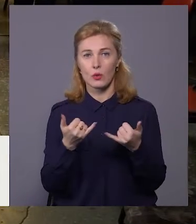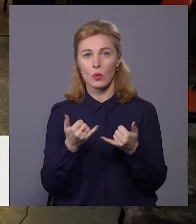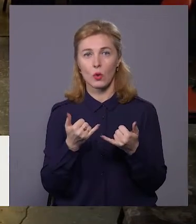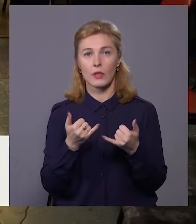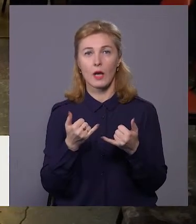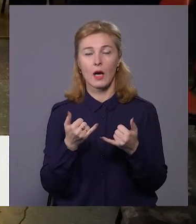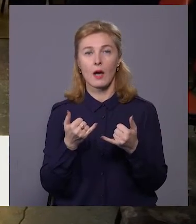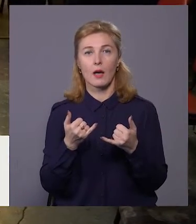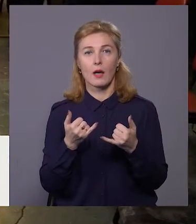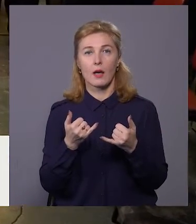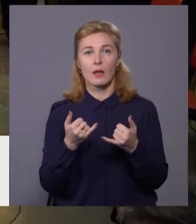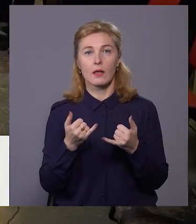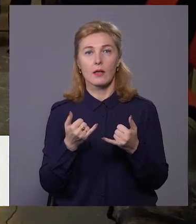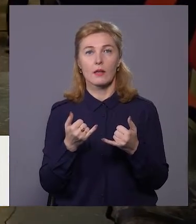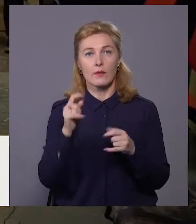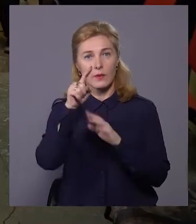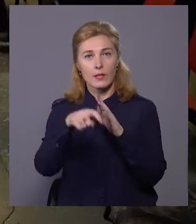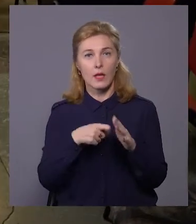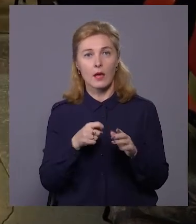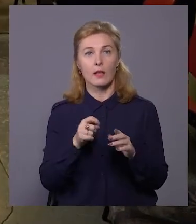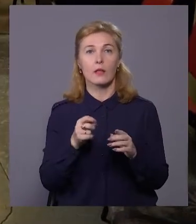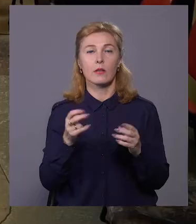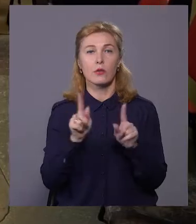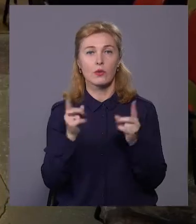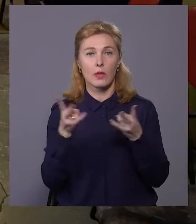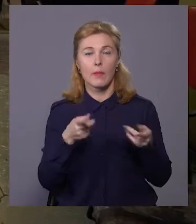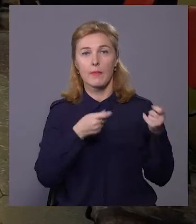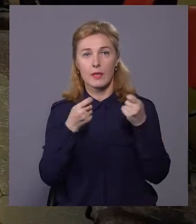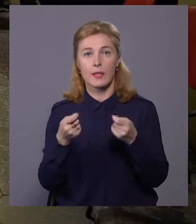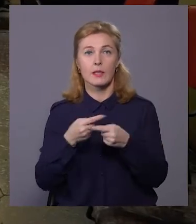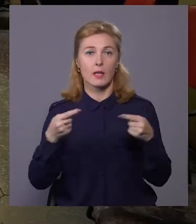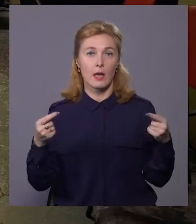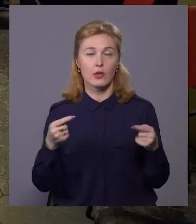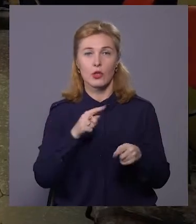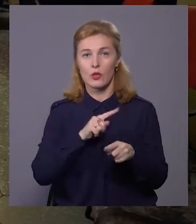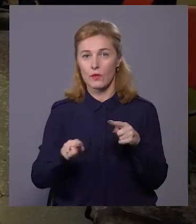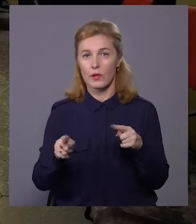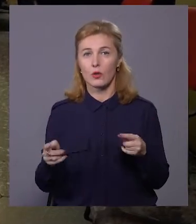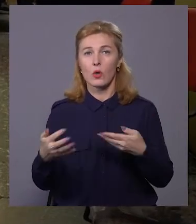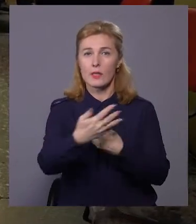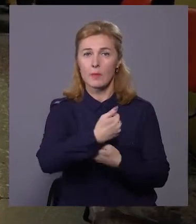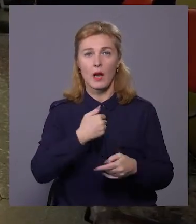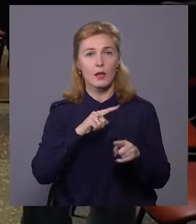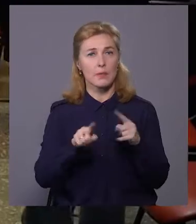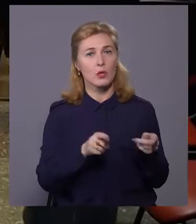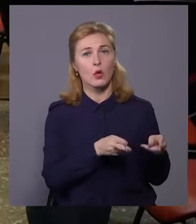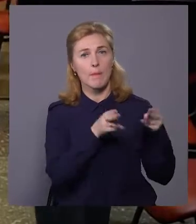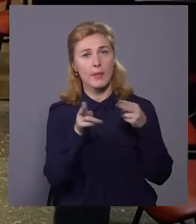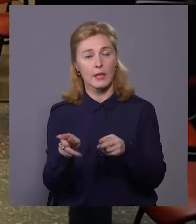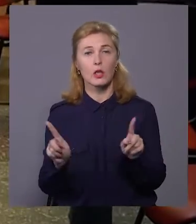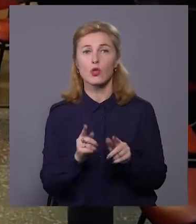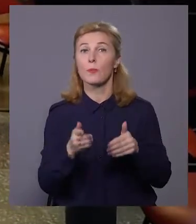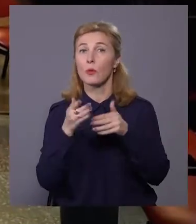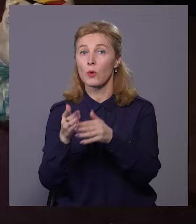полка, тих, хто має можливість, щоб хто що міг принести. Ми так швидко зібрали, що змогли і приїхали, щоб